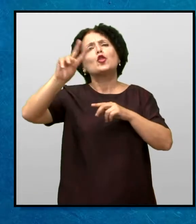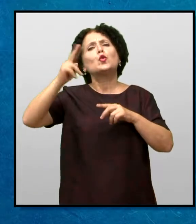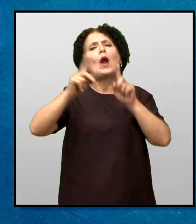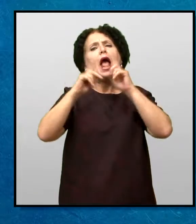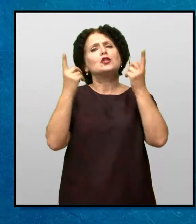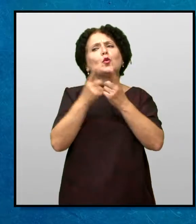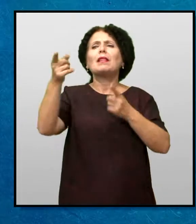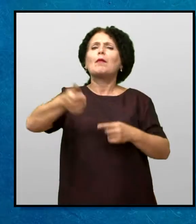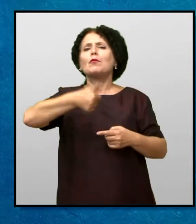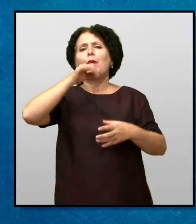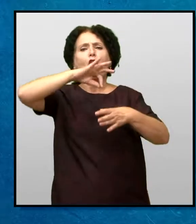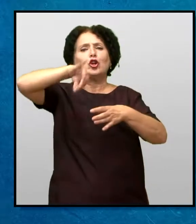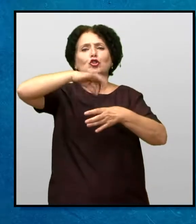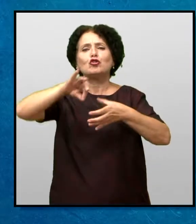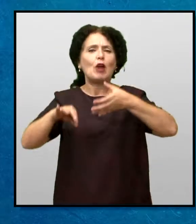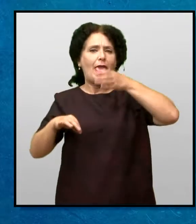заедно ке пиеме чай